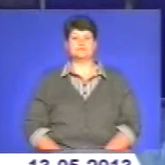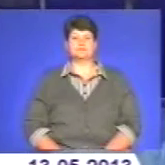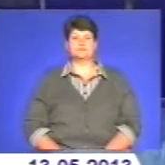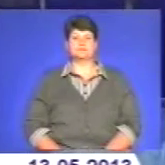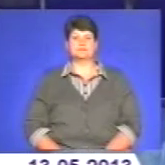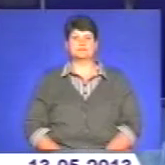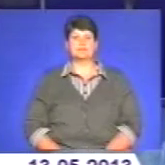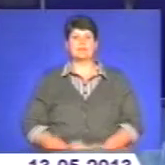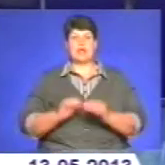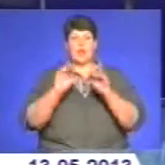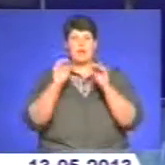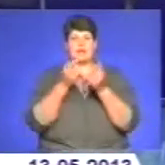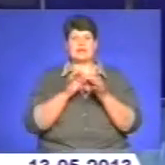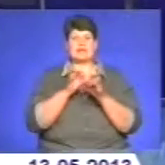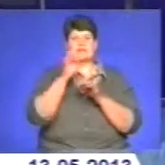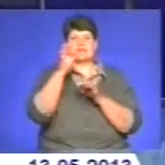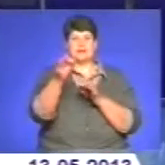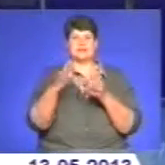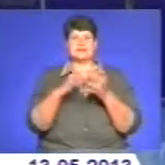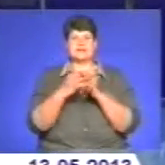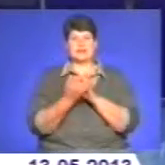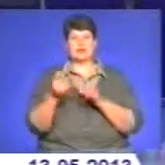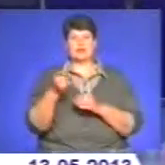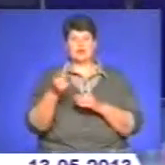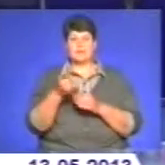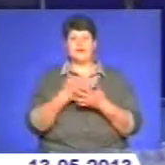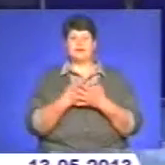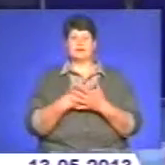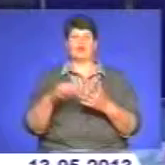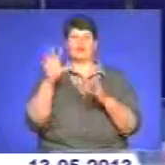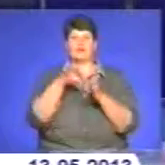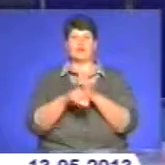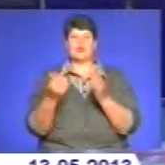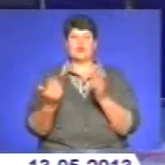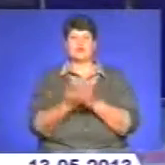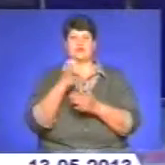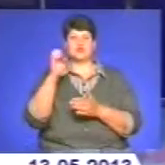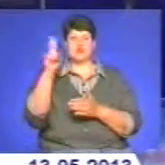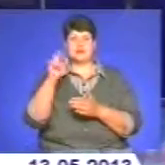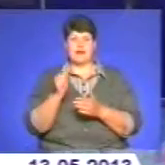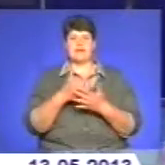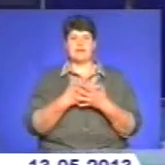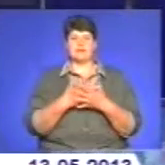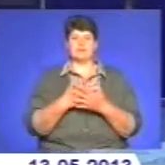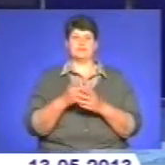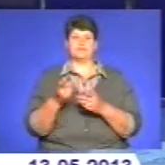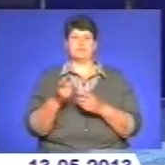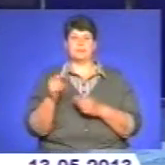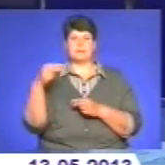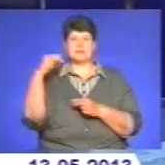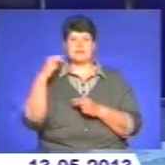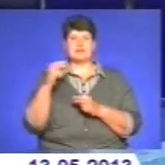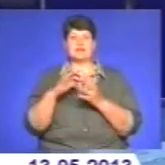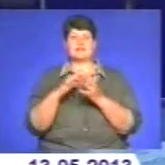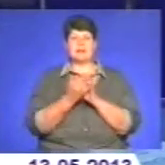У маленьких віддалених селах Тернопільщини активно впроваджують нові соціальні ініціативи президента. Учора в селі Малий